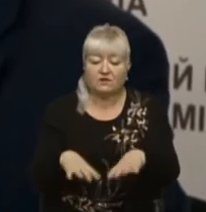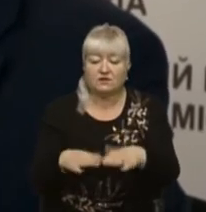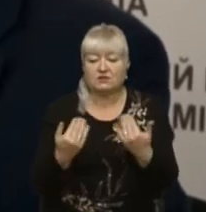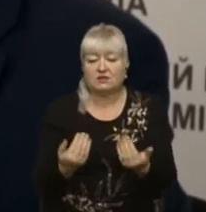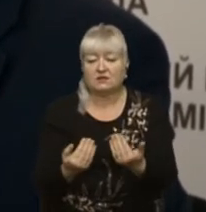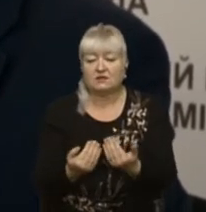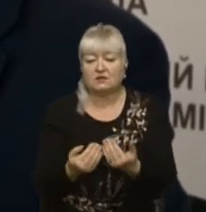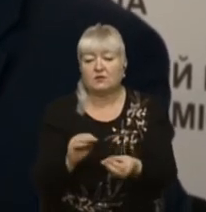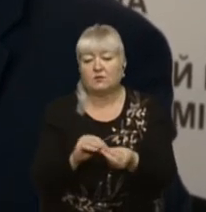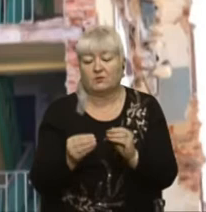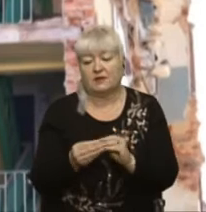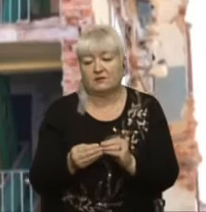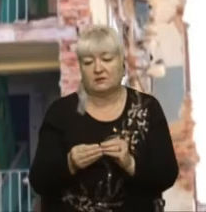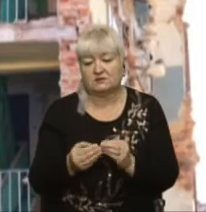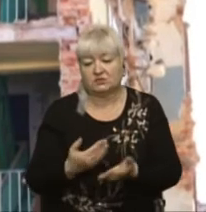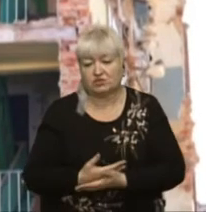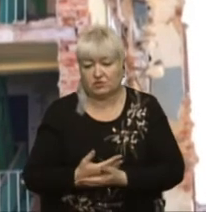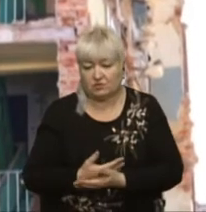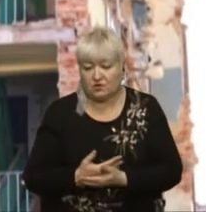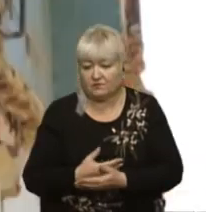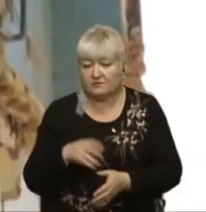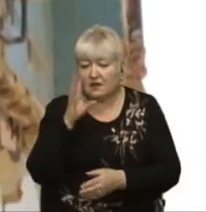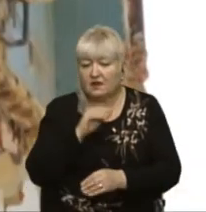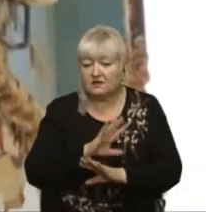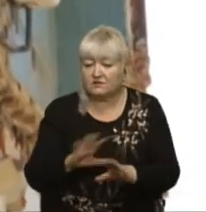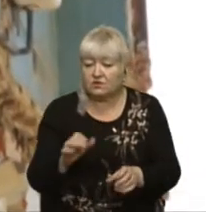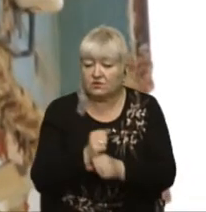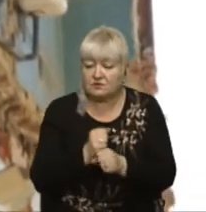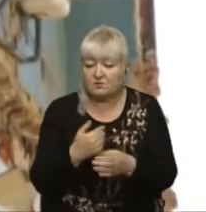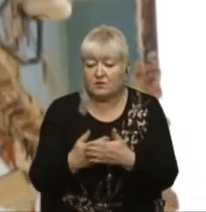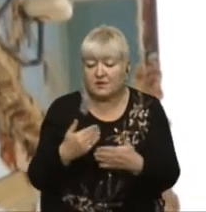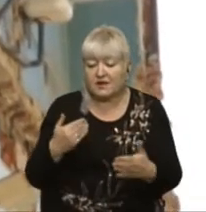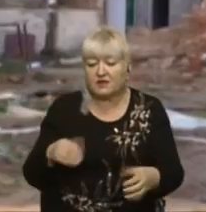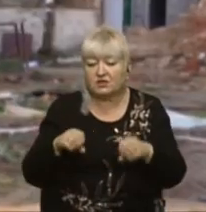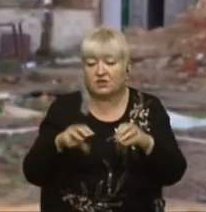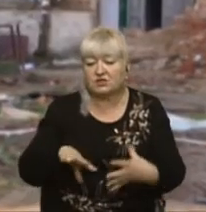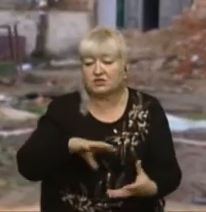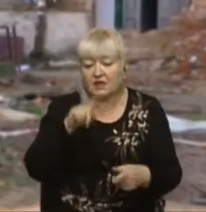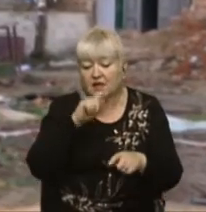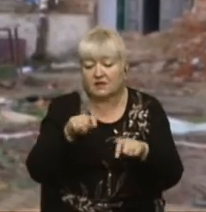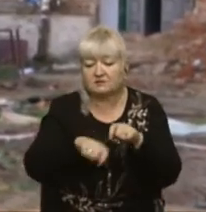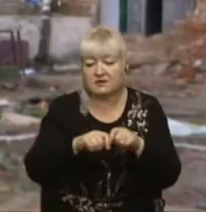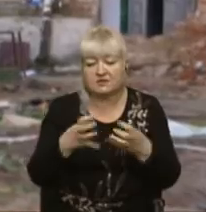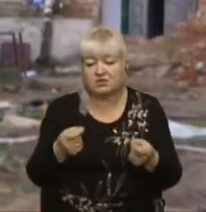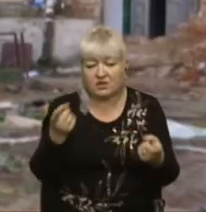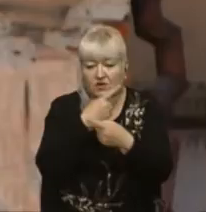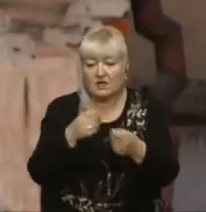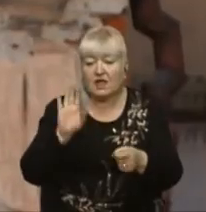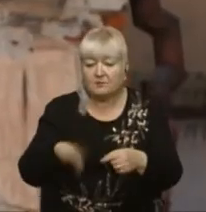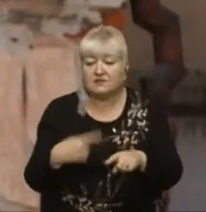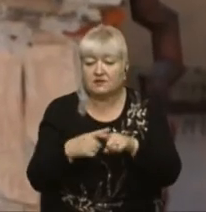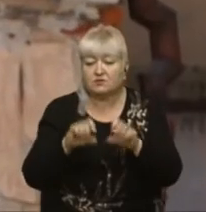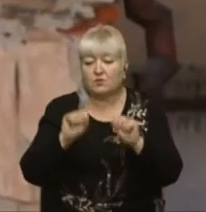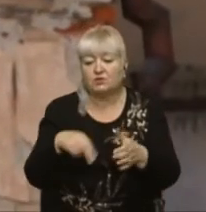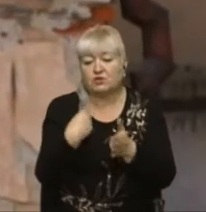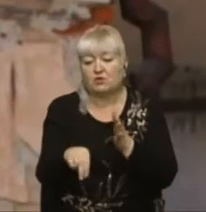проблеми з житлом. Не вдалося це зробити, бо попередні рішення експертизи ще не оголосили. Лише після нього можна